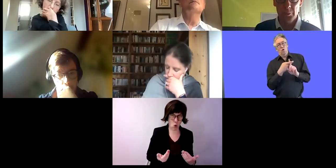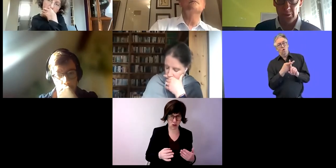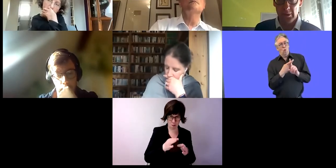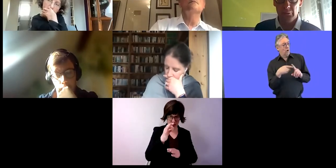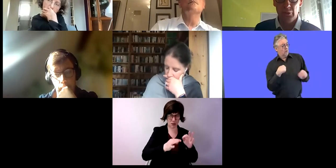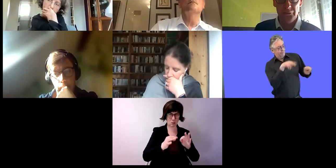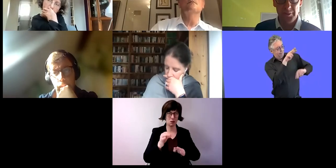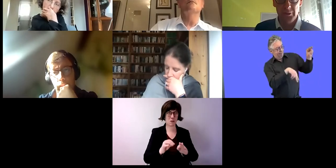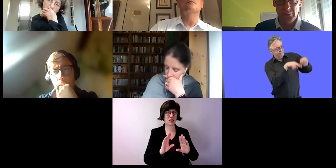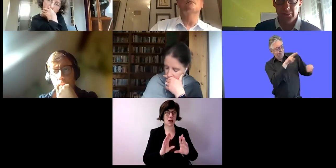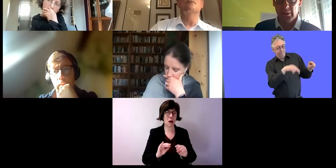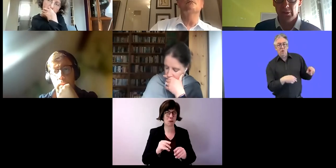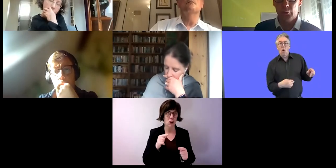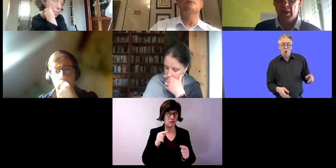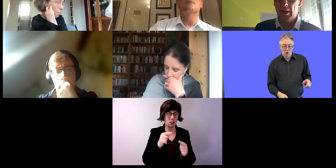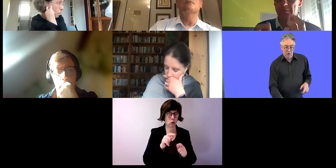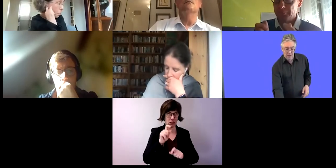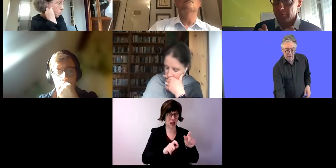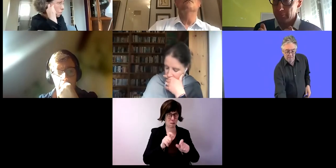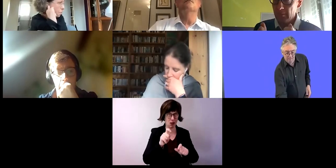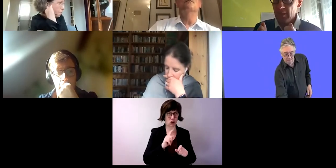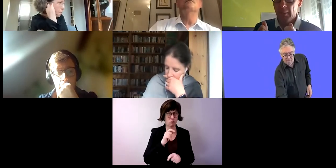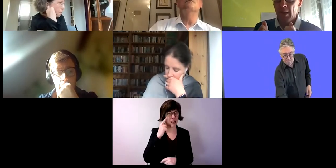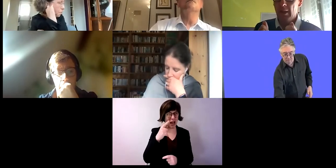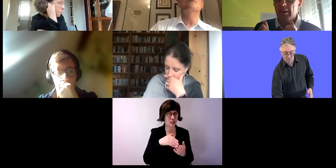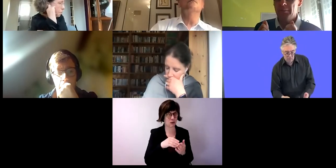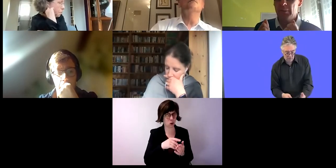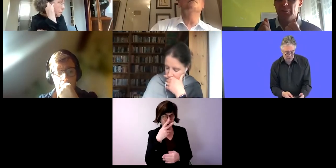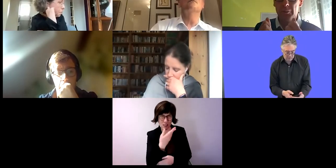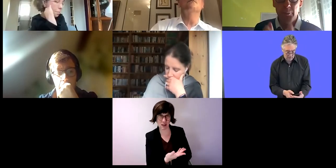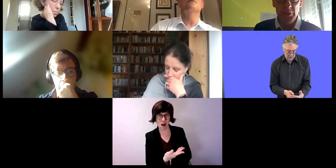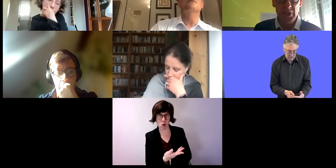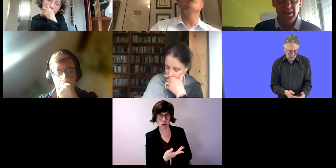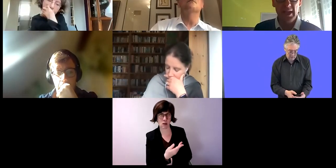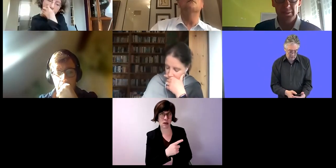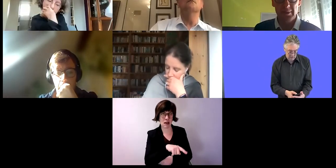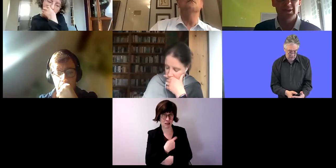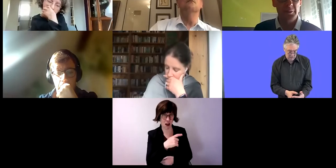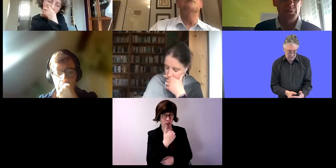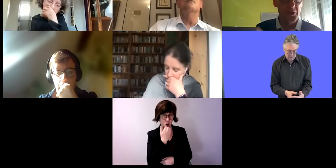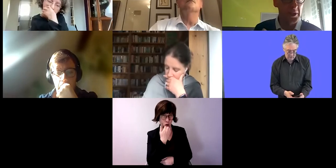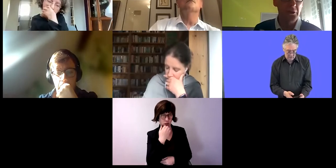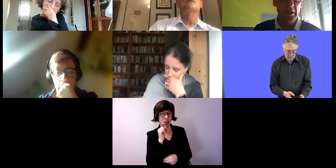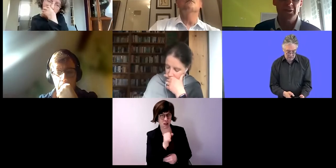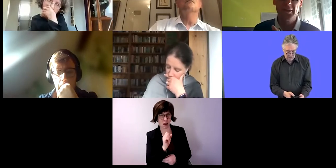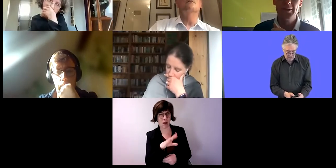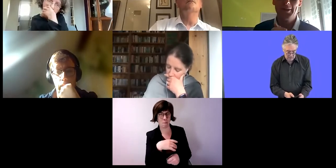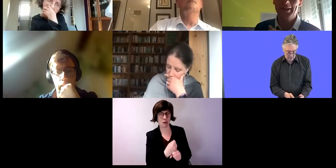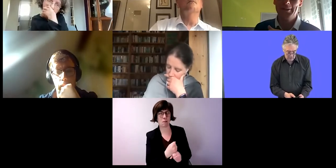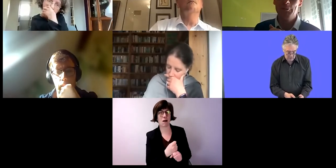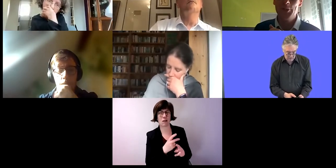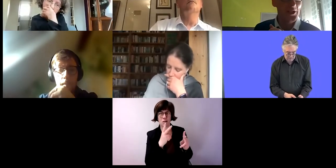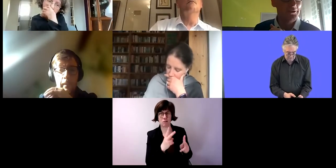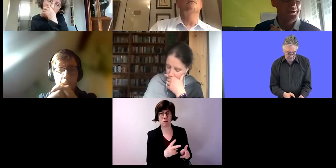welche Beschäftigungsziele Menschen insbesondere mit geistigen Behinderungen haben. Und auf diesem Weg hoffen wir, beitragen zu können dazu,